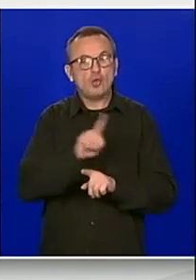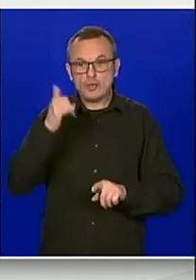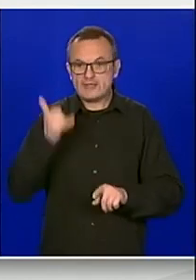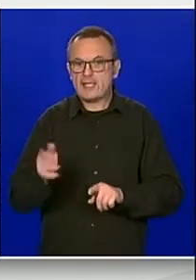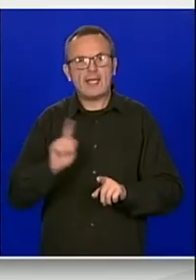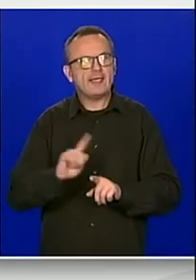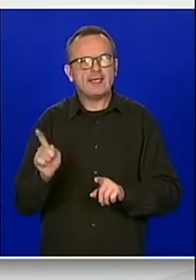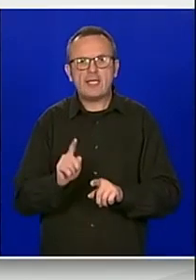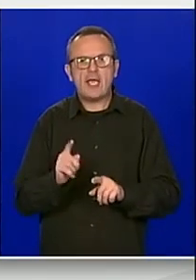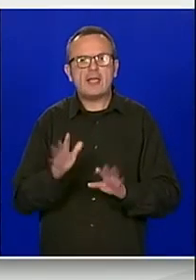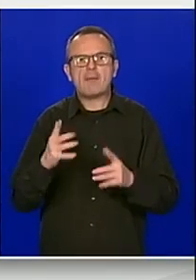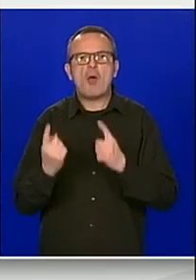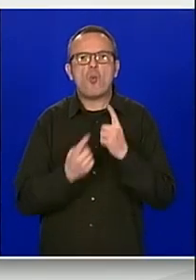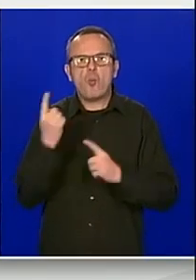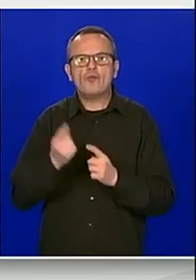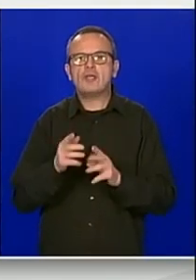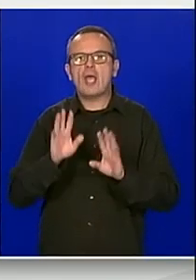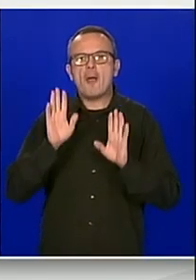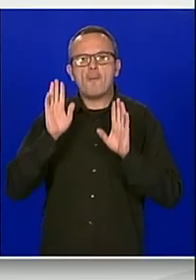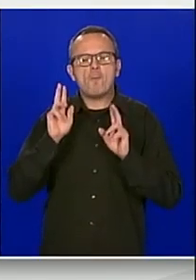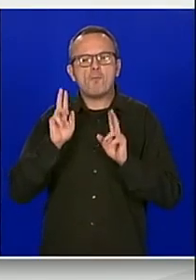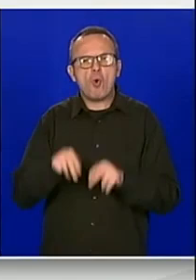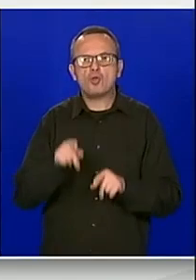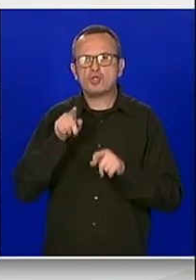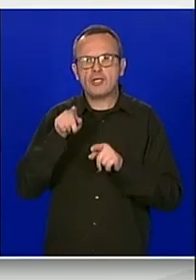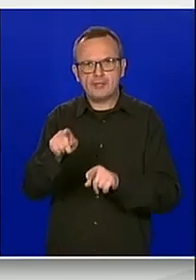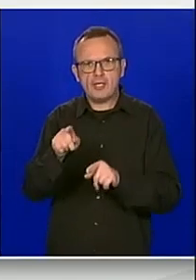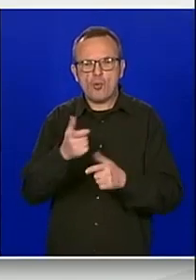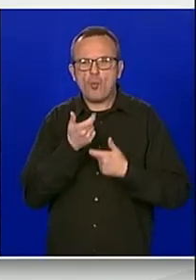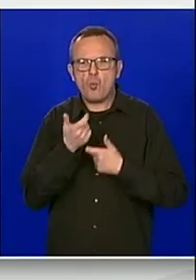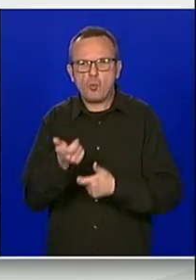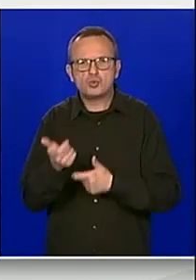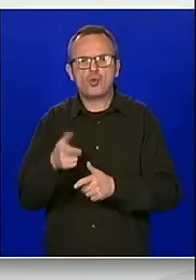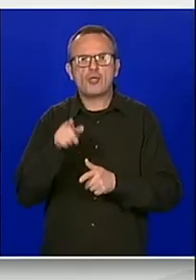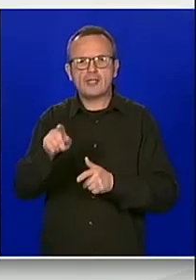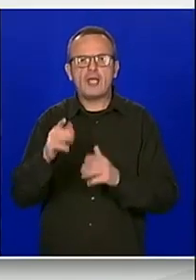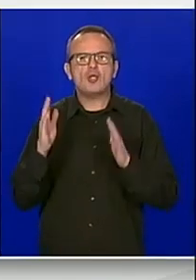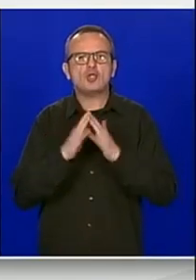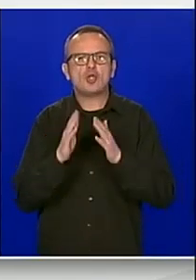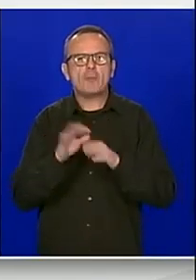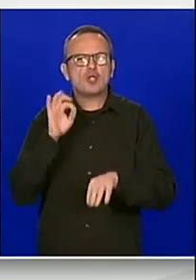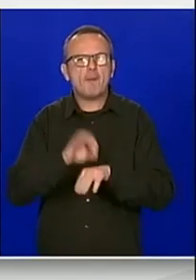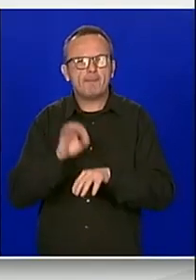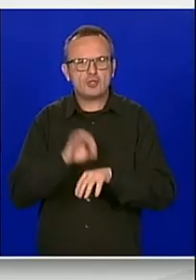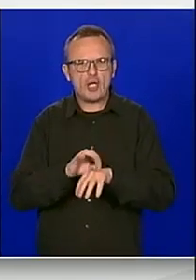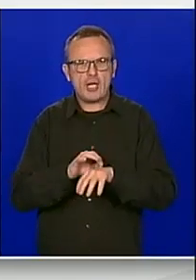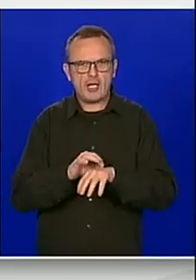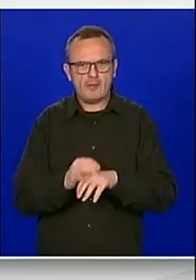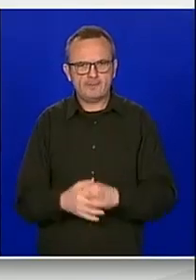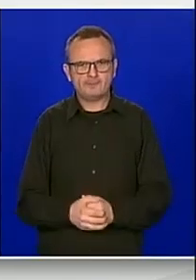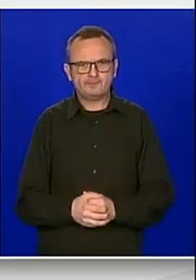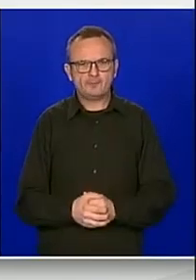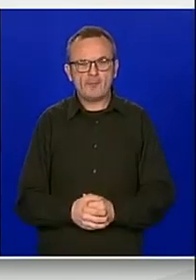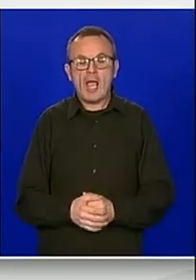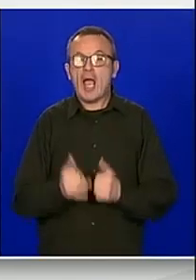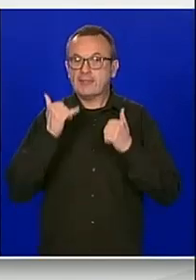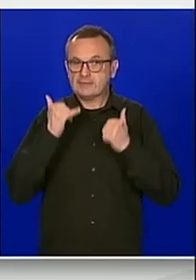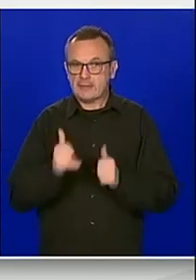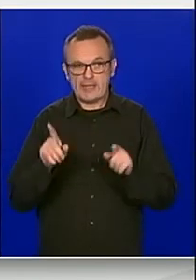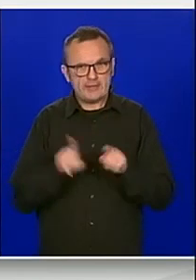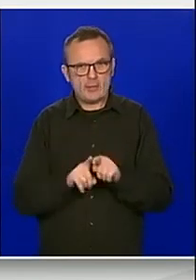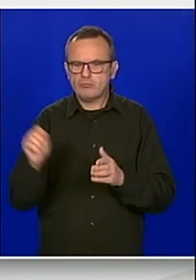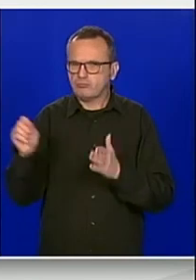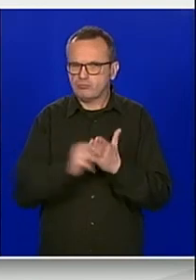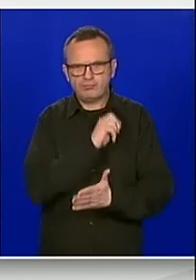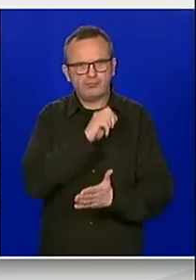se uvjeti uzgoja sive pčele do sada dodatno urede pravilnikom. Nadalje brišu se odredbe koje se odnose